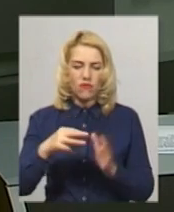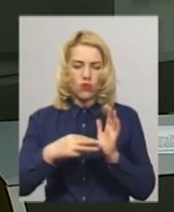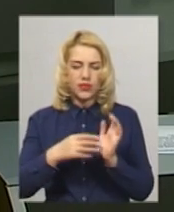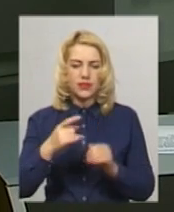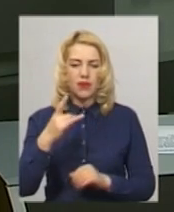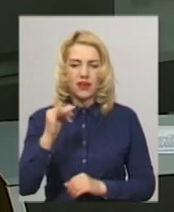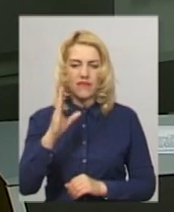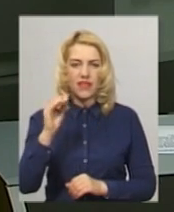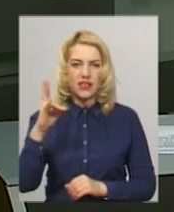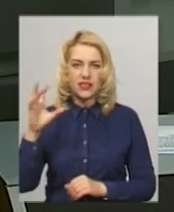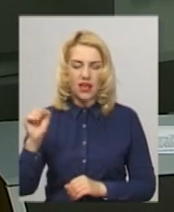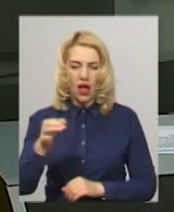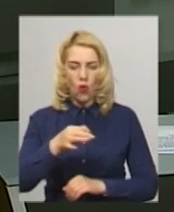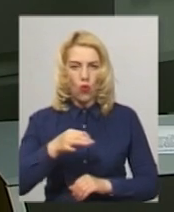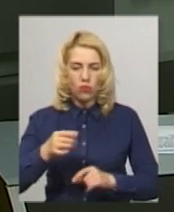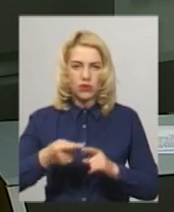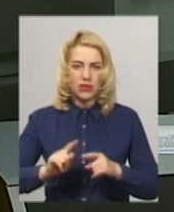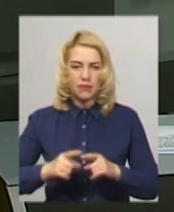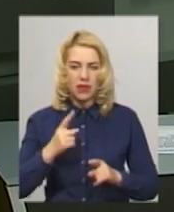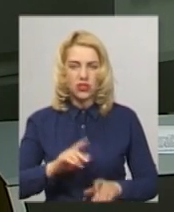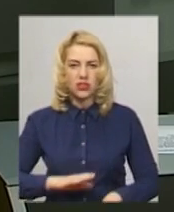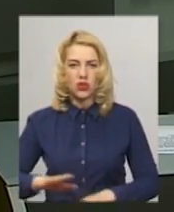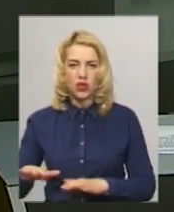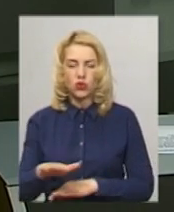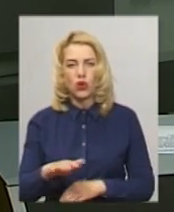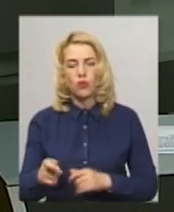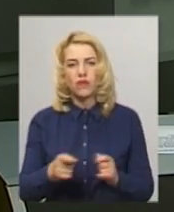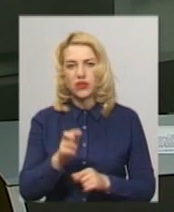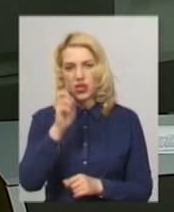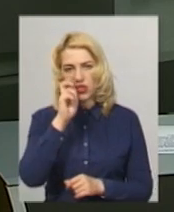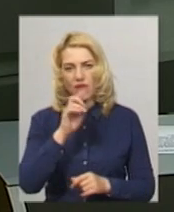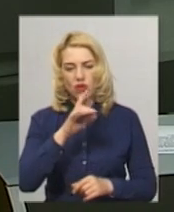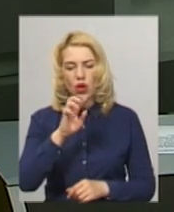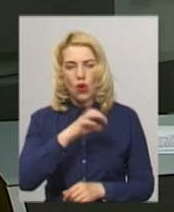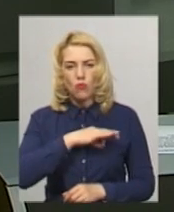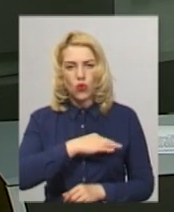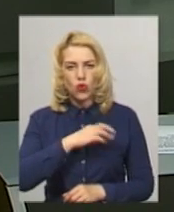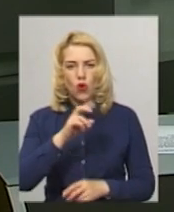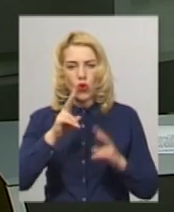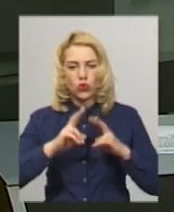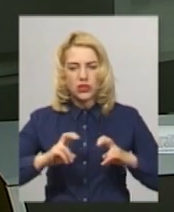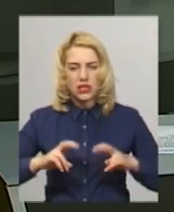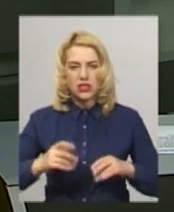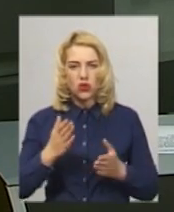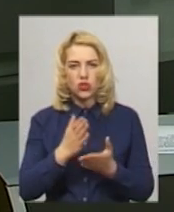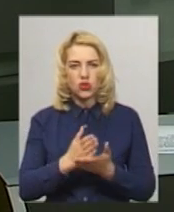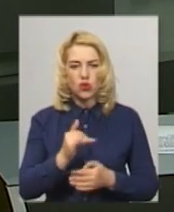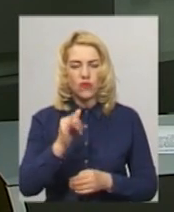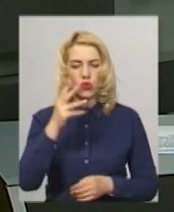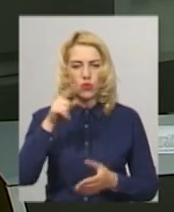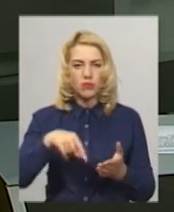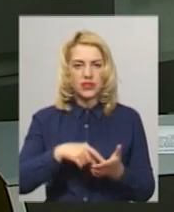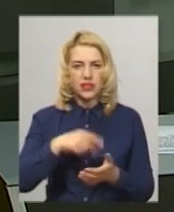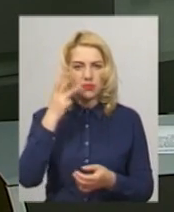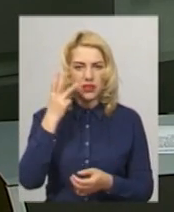Про це розповів перший заступник директора територіального управління Державного бюро розслідувань, розташованого у місті Хмельницькому Сергій Кушнір.